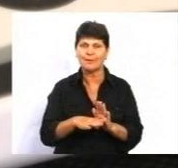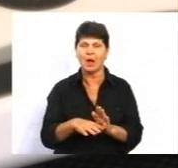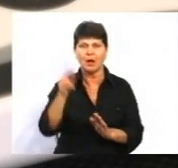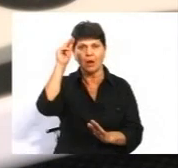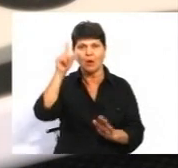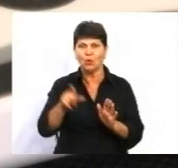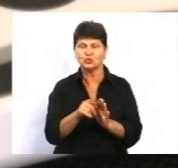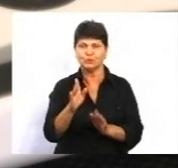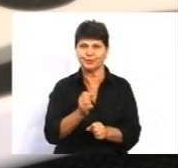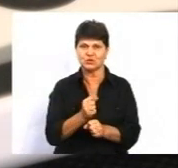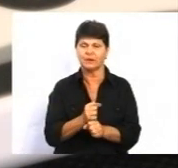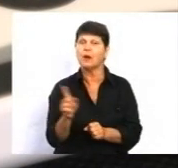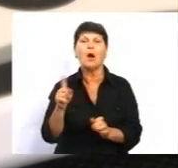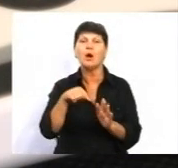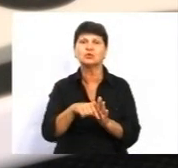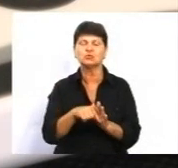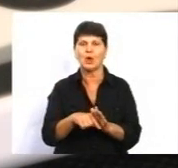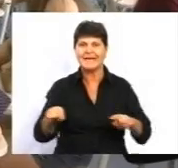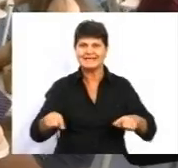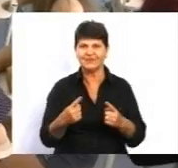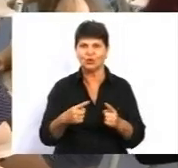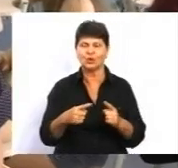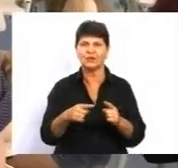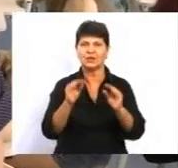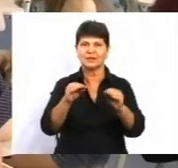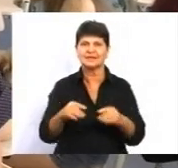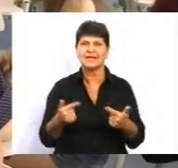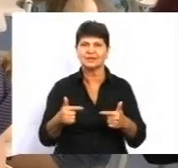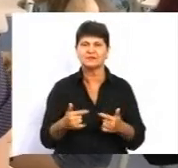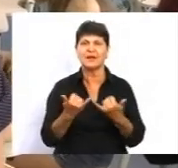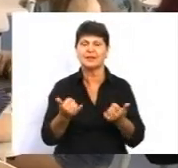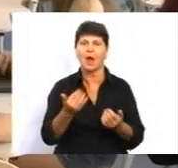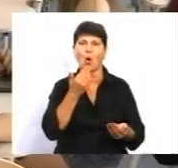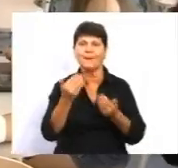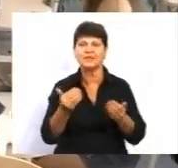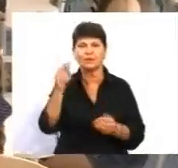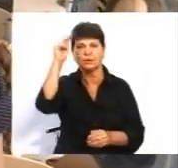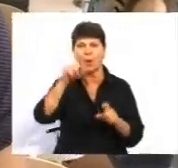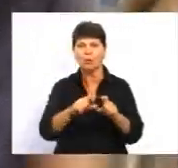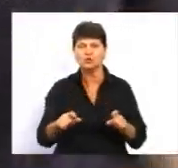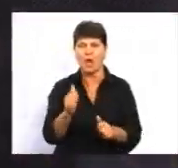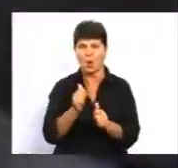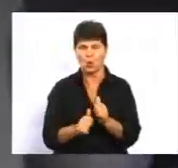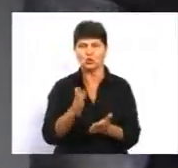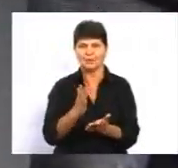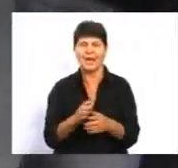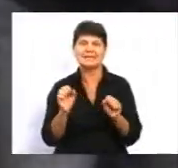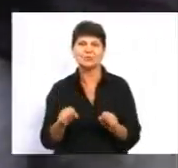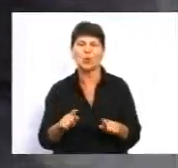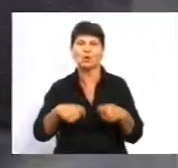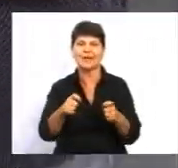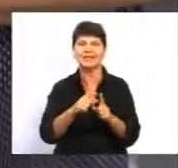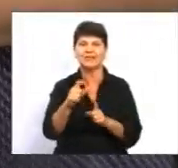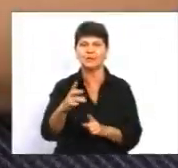Що це за система? Створюються тести до уроку для опитування учнів, і кожен має змогу дати відповідь на